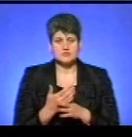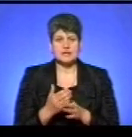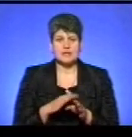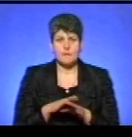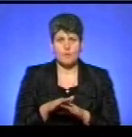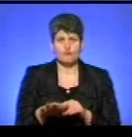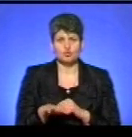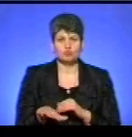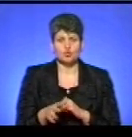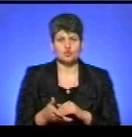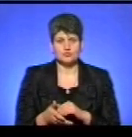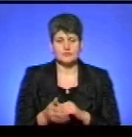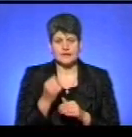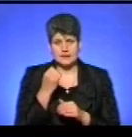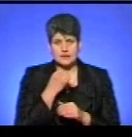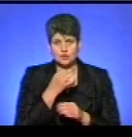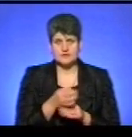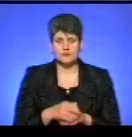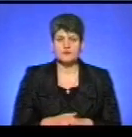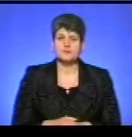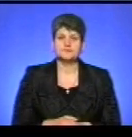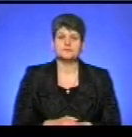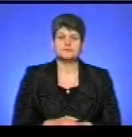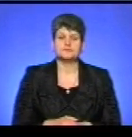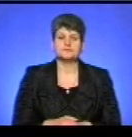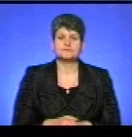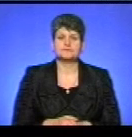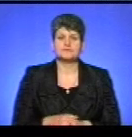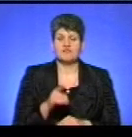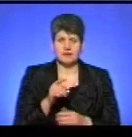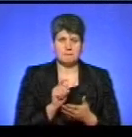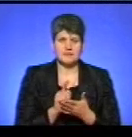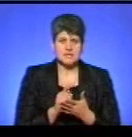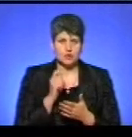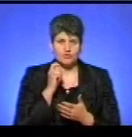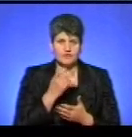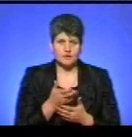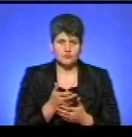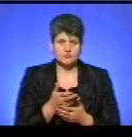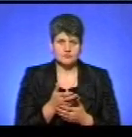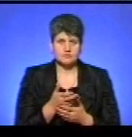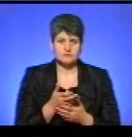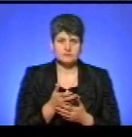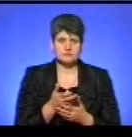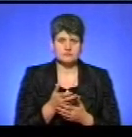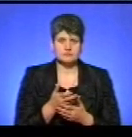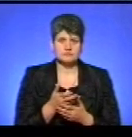повну площу? Дякую за дівчинку. Ви пенсійного віку, так?